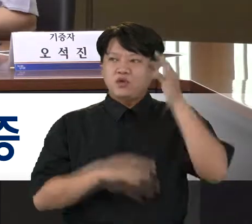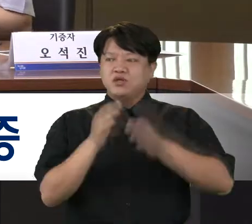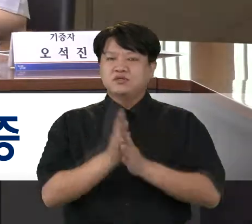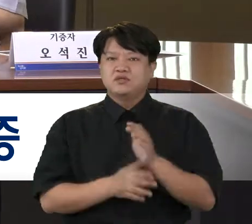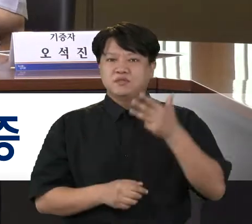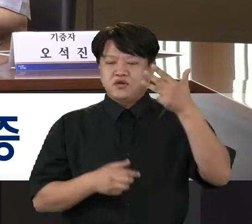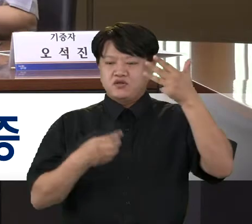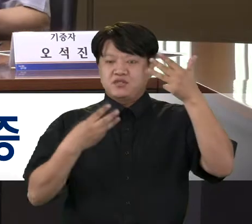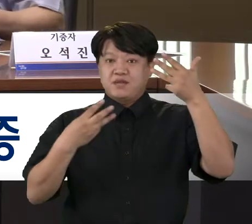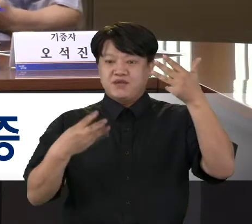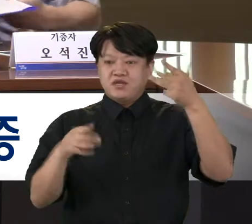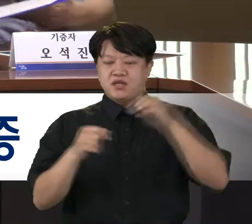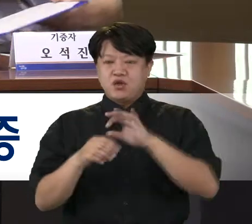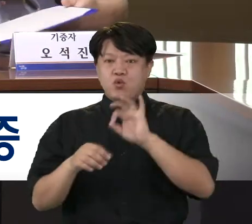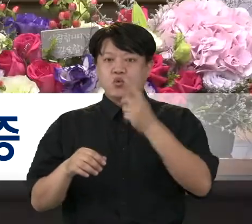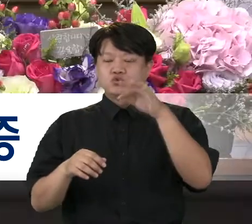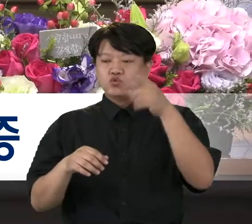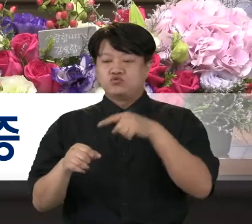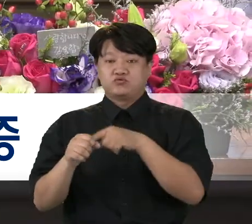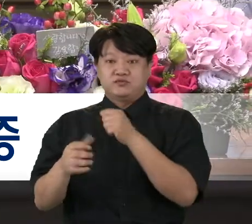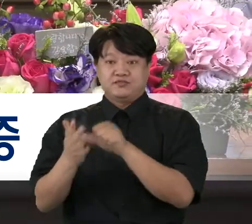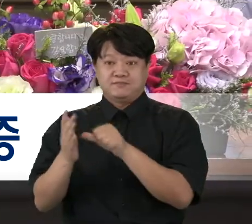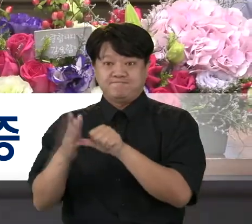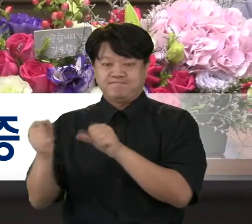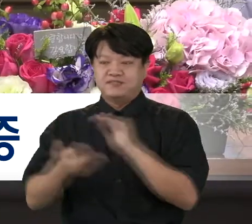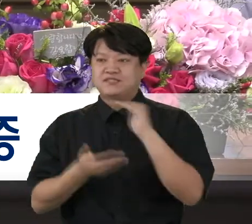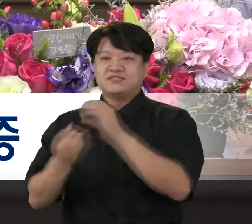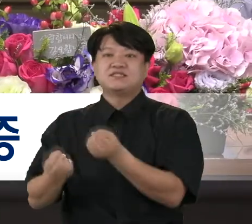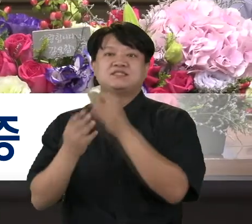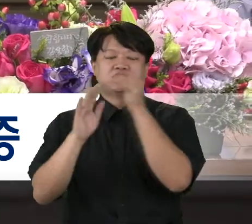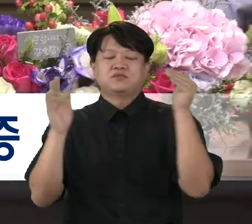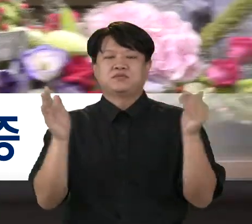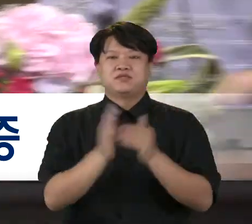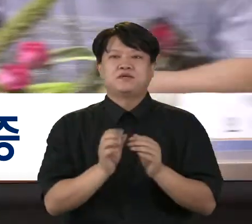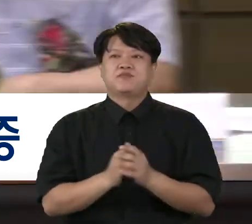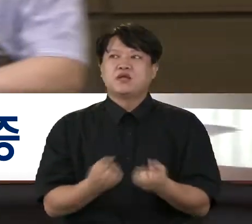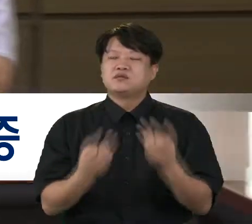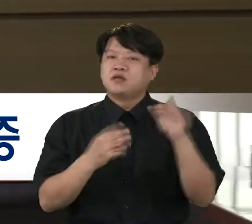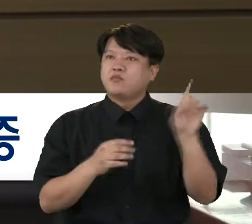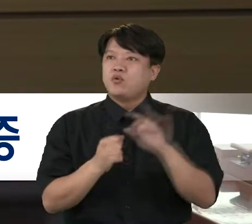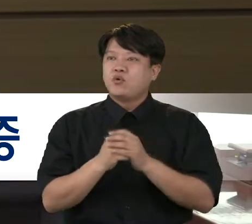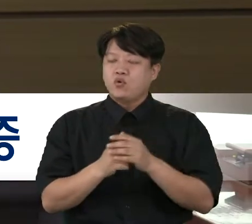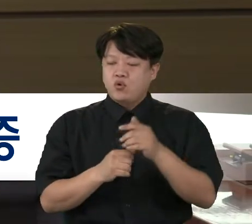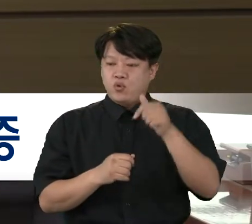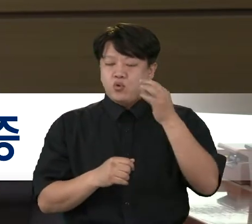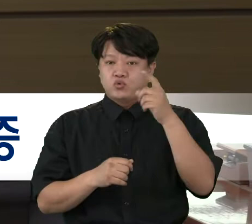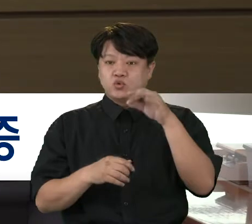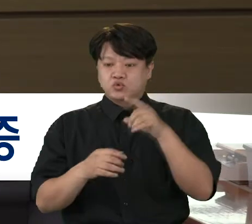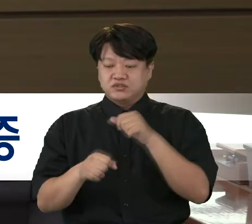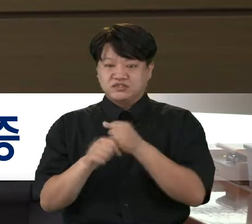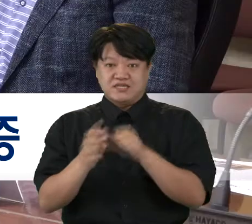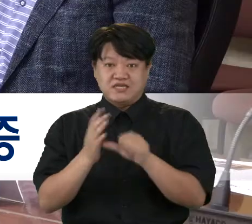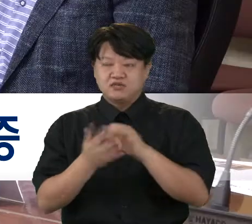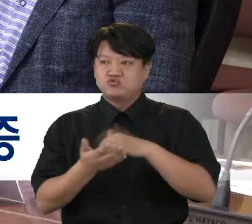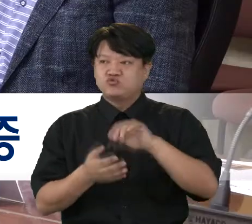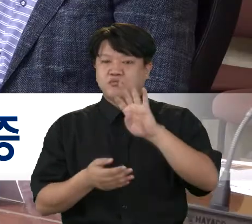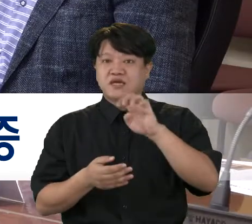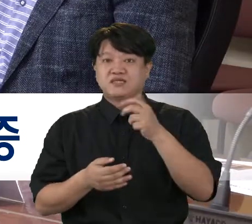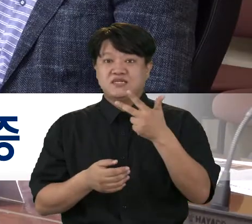포항시는 3일 조각가 오종욱 작품 기증식을 개최했습니다. 이날 행사는 고 오종욱 작가의 작품